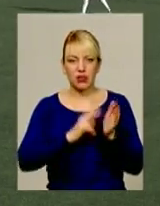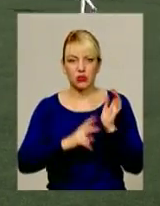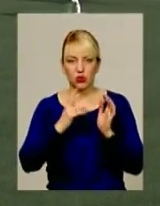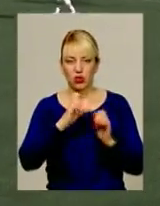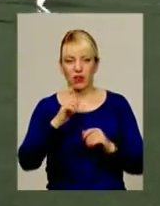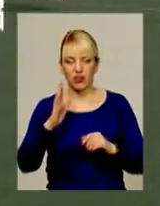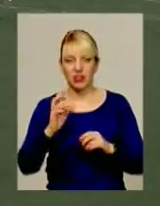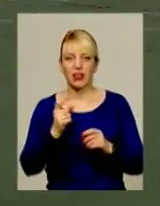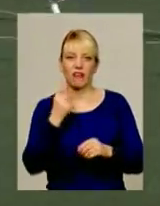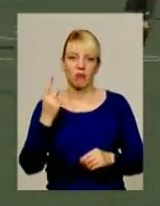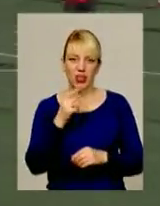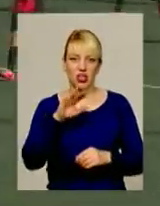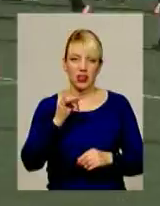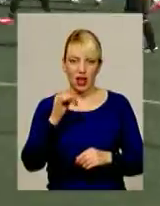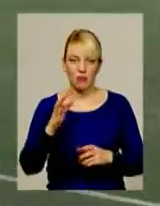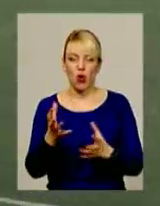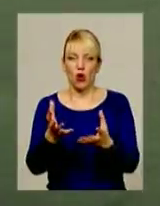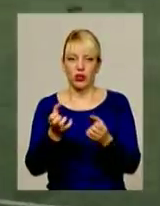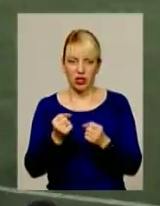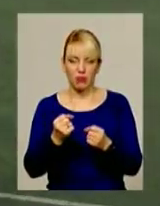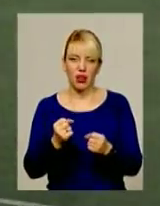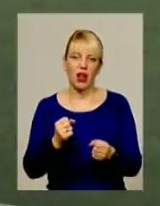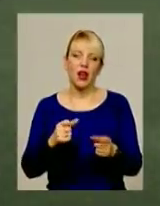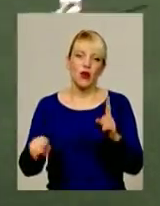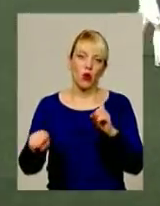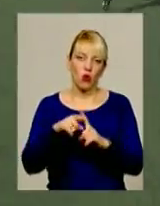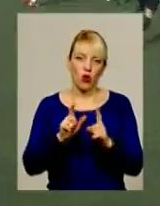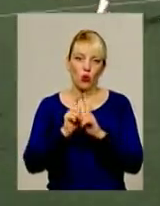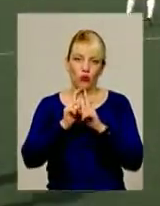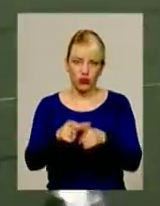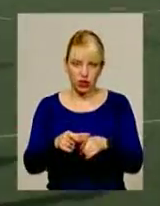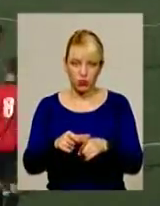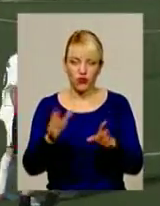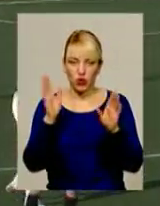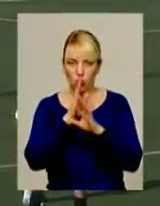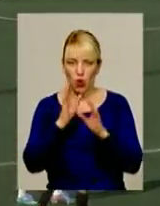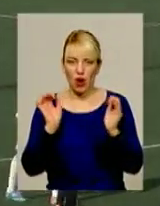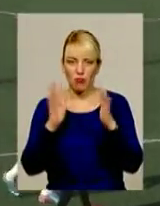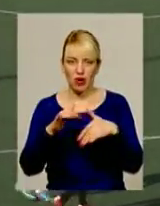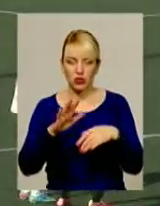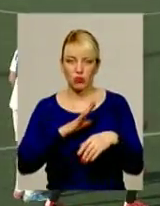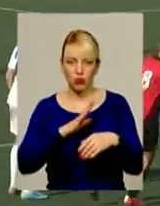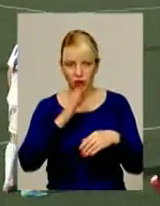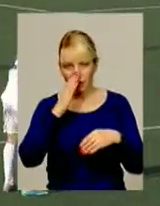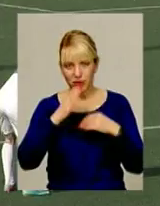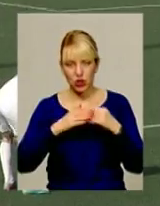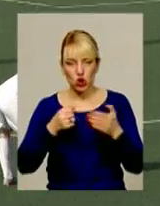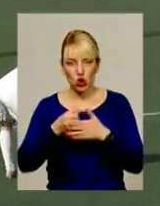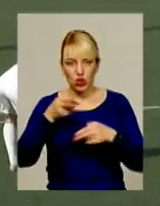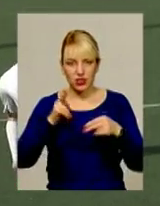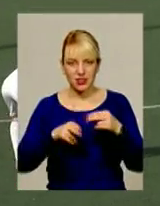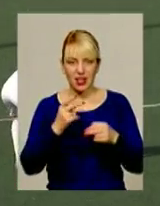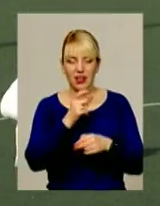і, як і в першому таймі, отримало удар у відповідь. Доля матчу вирішилася за 12 хвилин до його кінця. У підсунку виграли